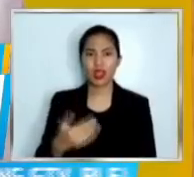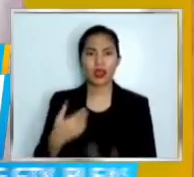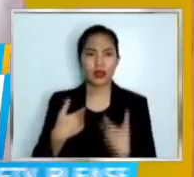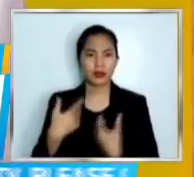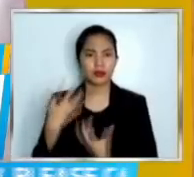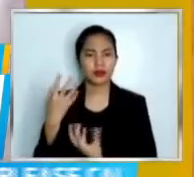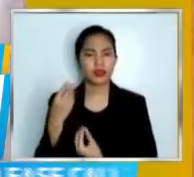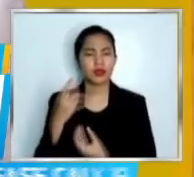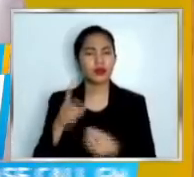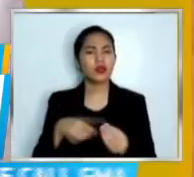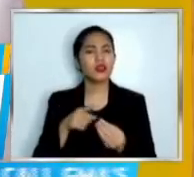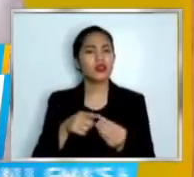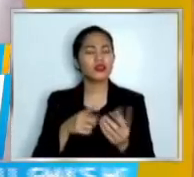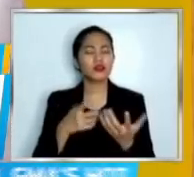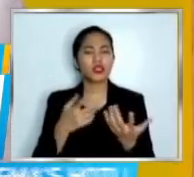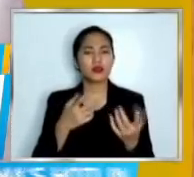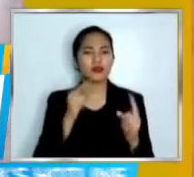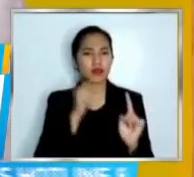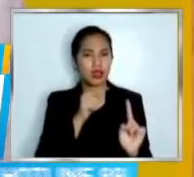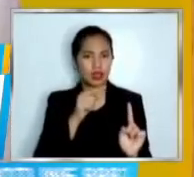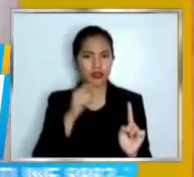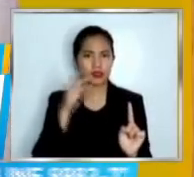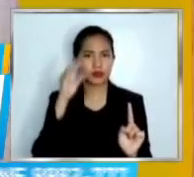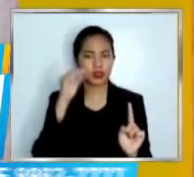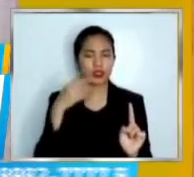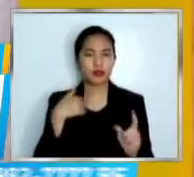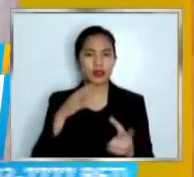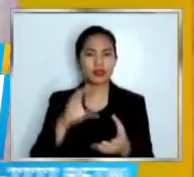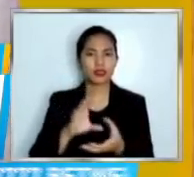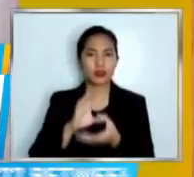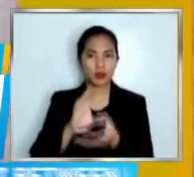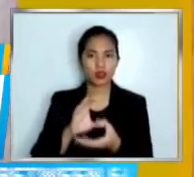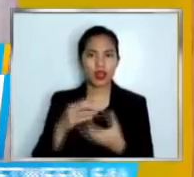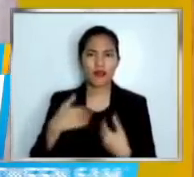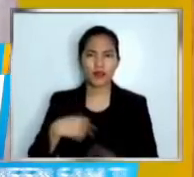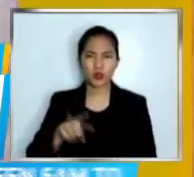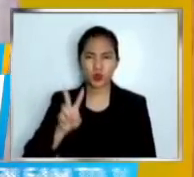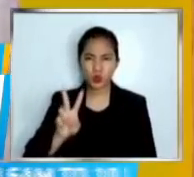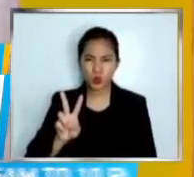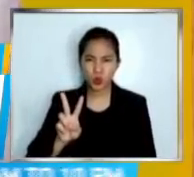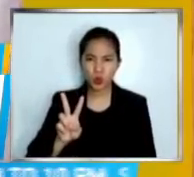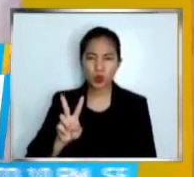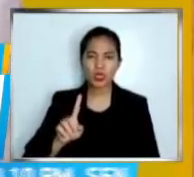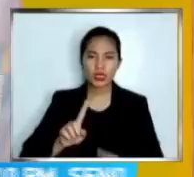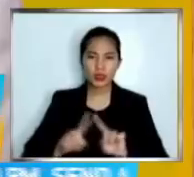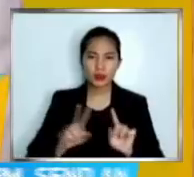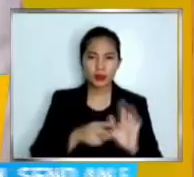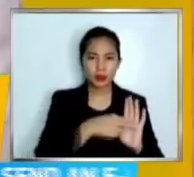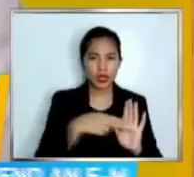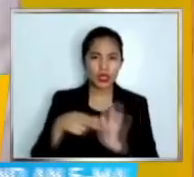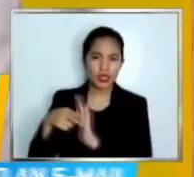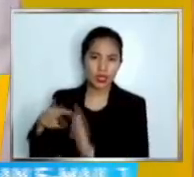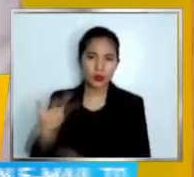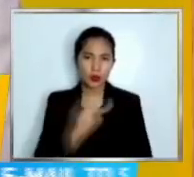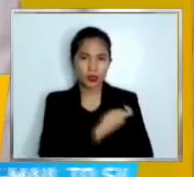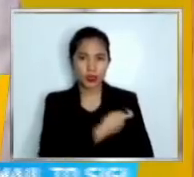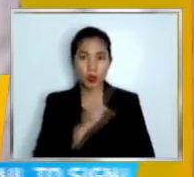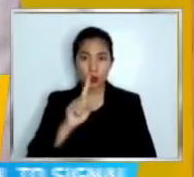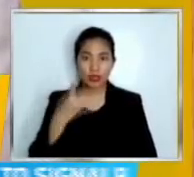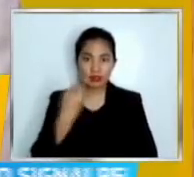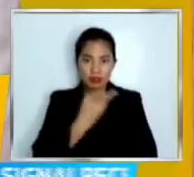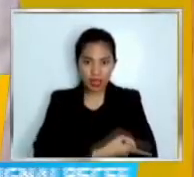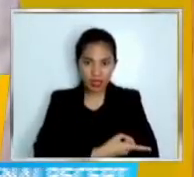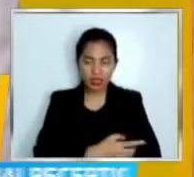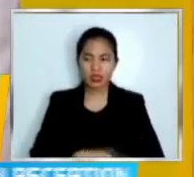lalaki sa Zamboanga City na naturukan po ng dalawang brand ng COVID-19 vaccine sa loob po ng isang araw. Nakarating na ho ba ang